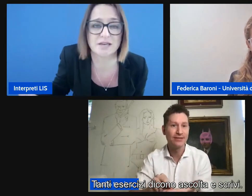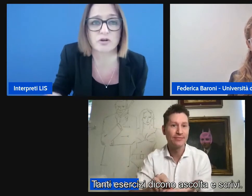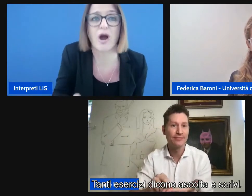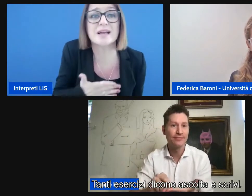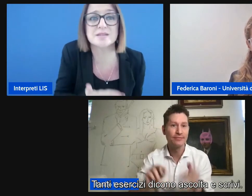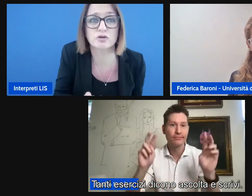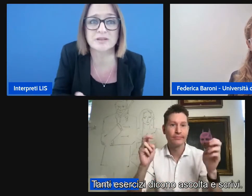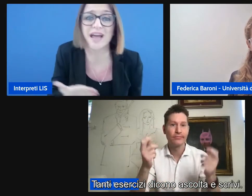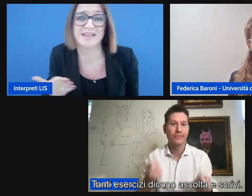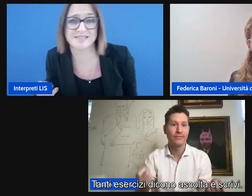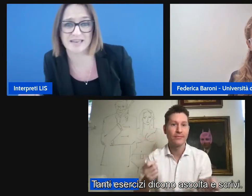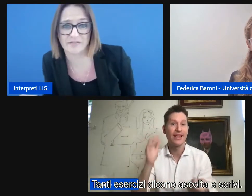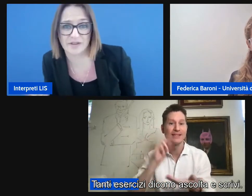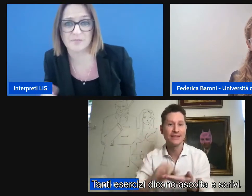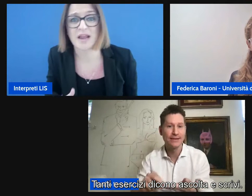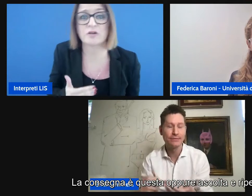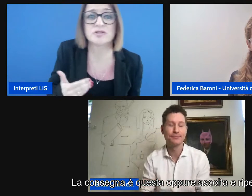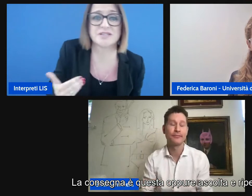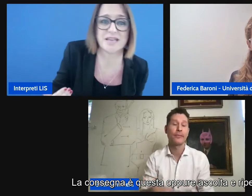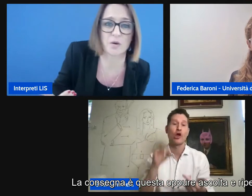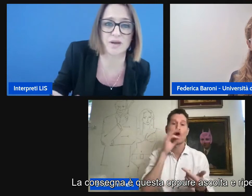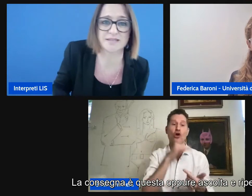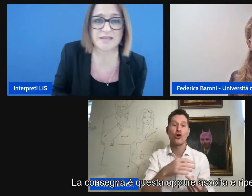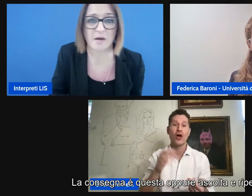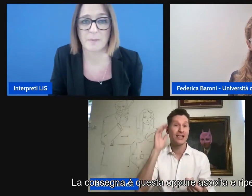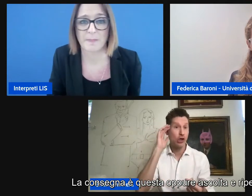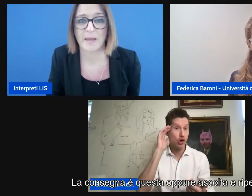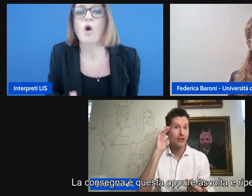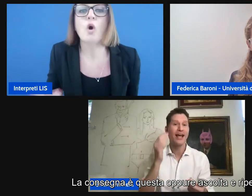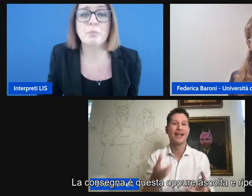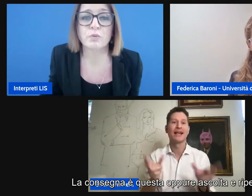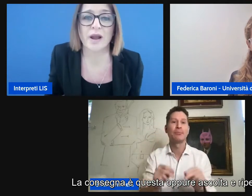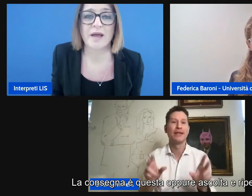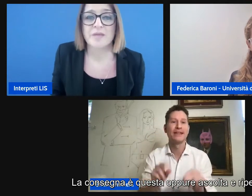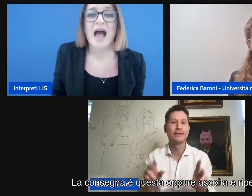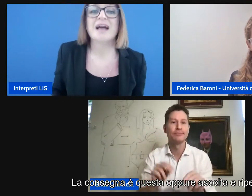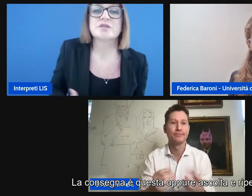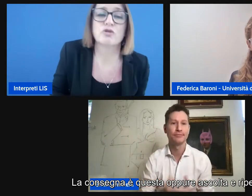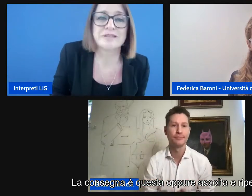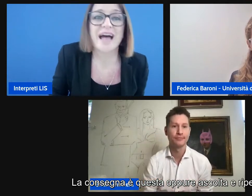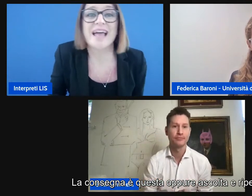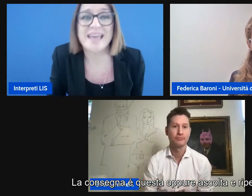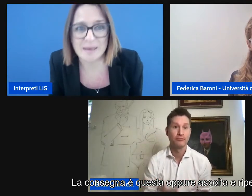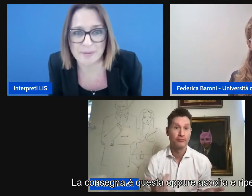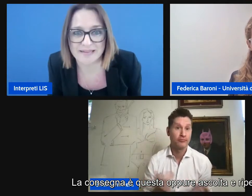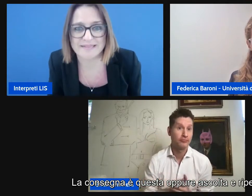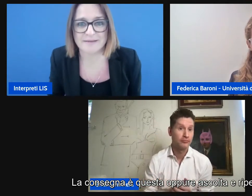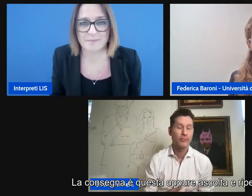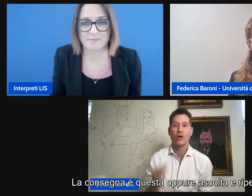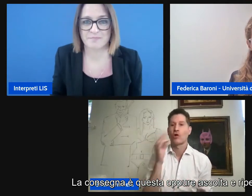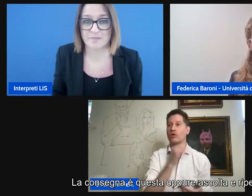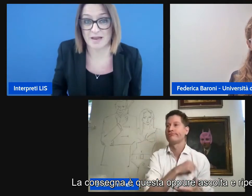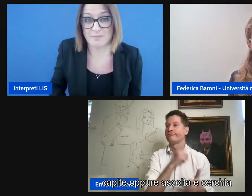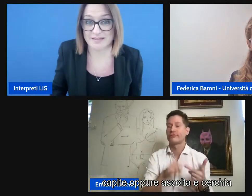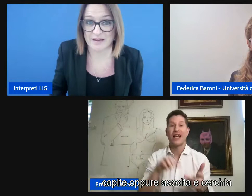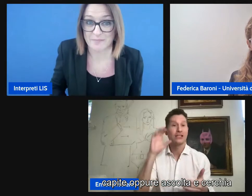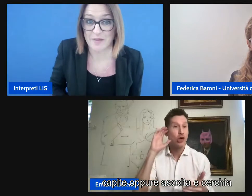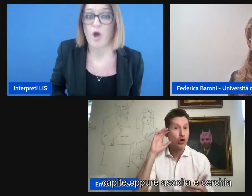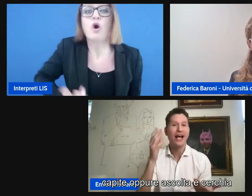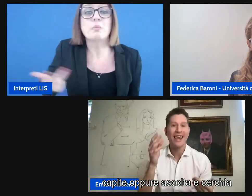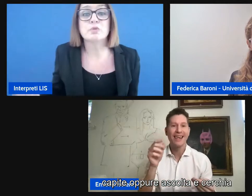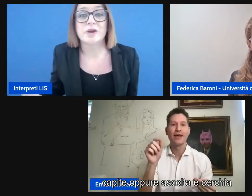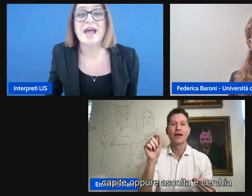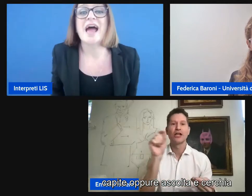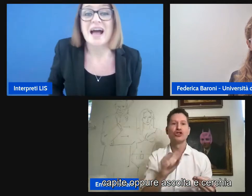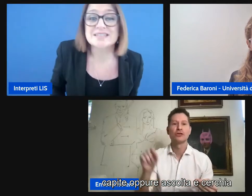esercizi dicono ascolta e scrivi la consegna è questa oppure ascolta e ripeti capite?